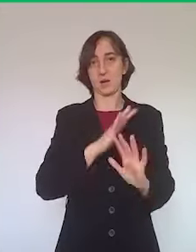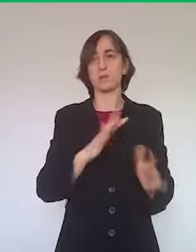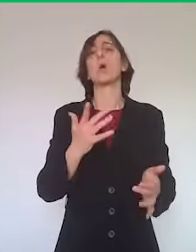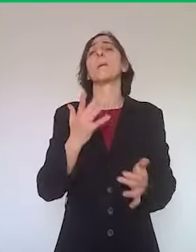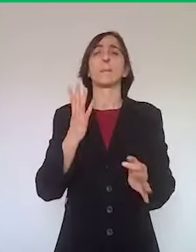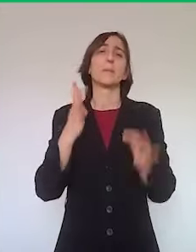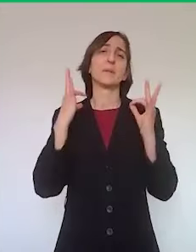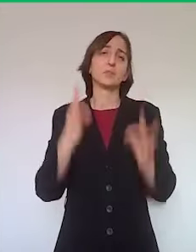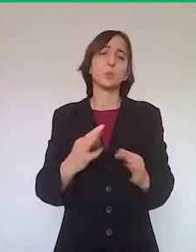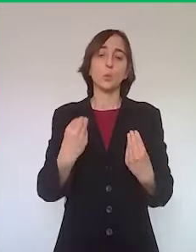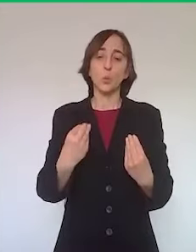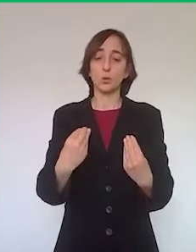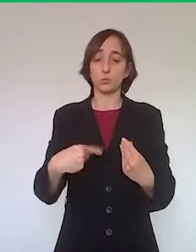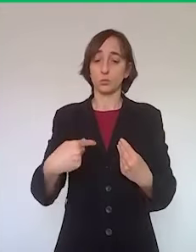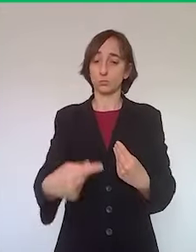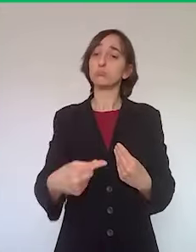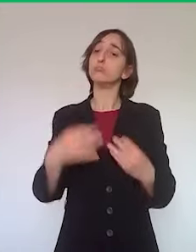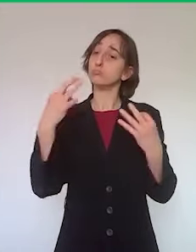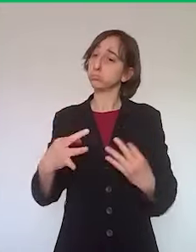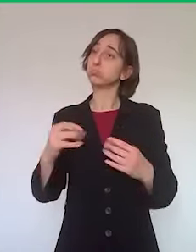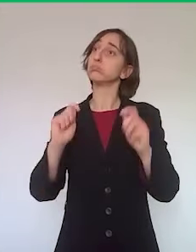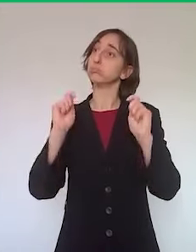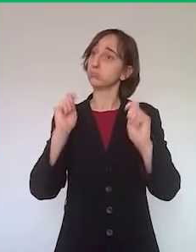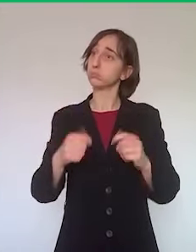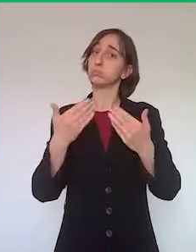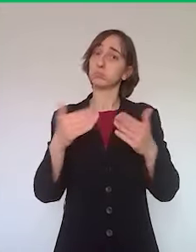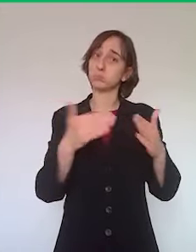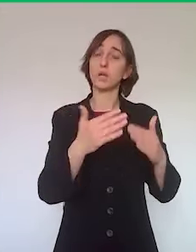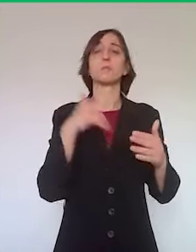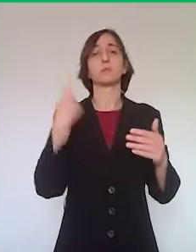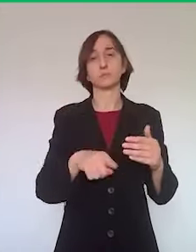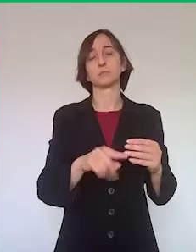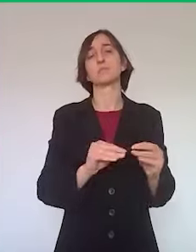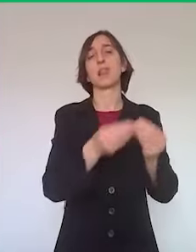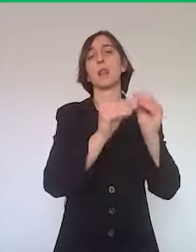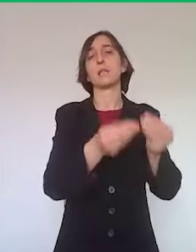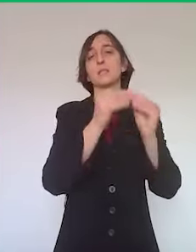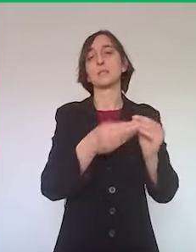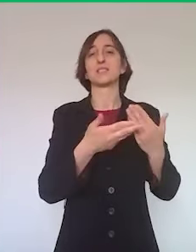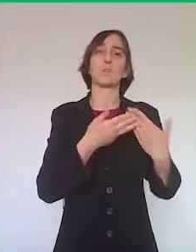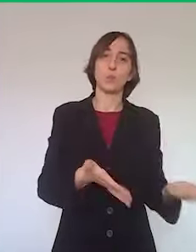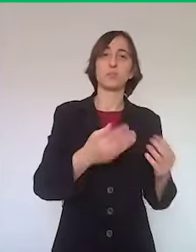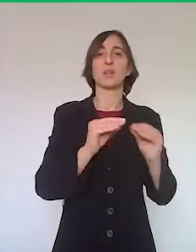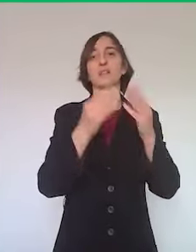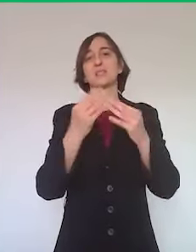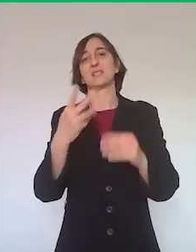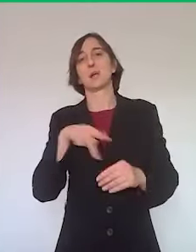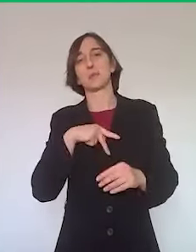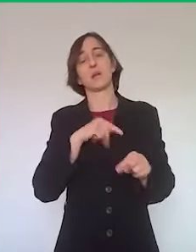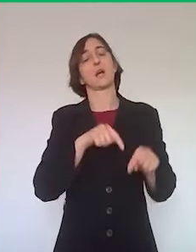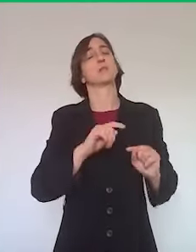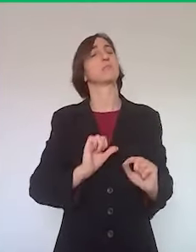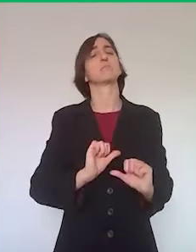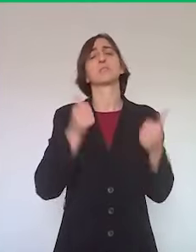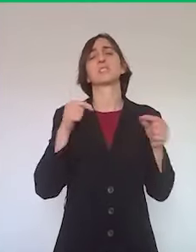riaprire il tema delle costruzioni, delle infrastrutture, dell'edilizia pubblica e privata sarà una delle leve straordinarie per provare a